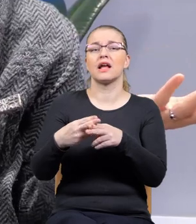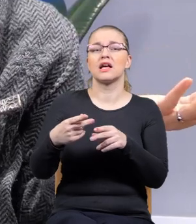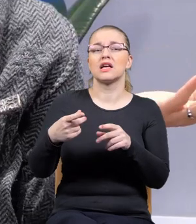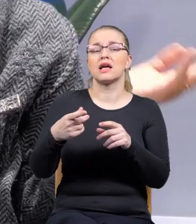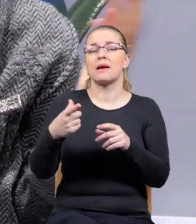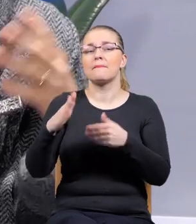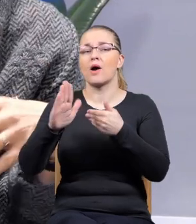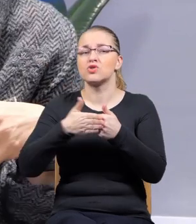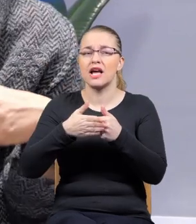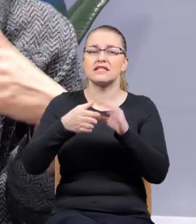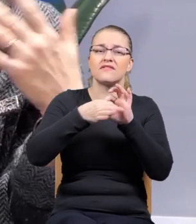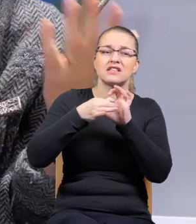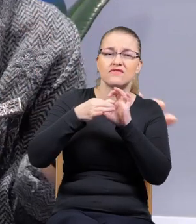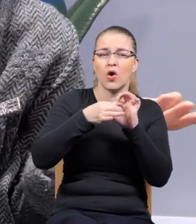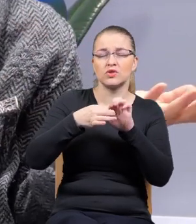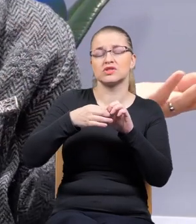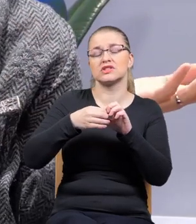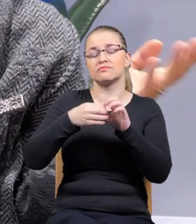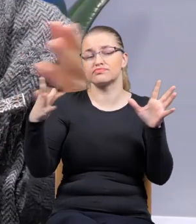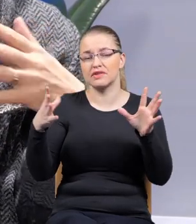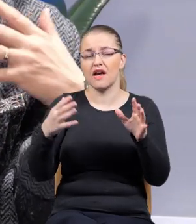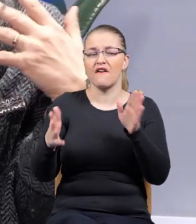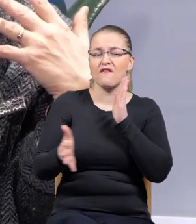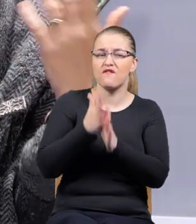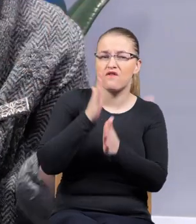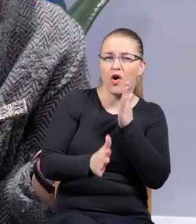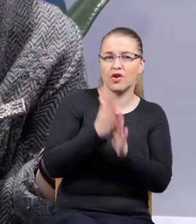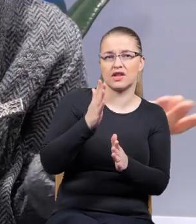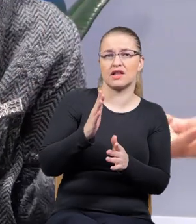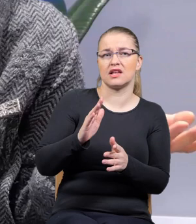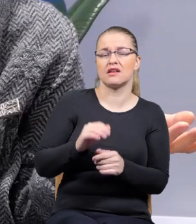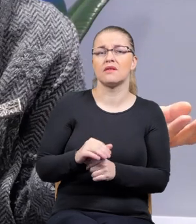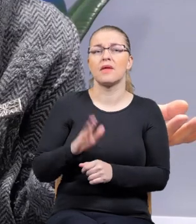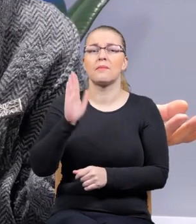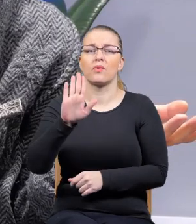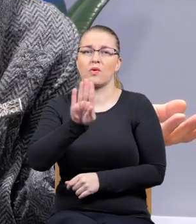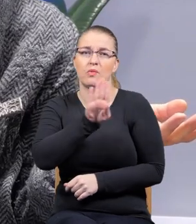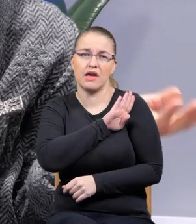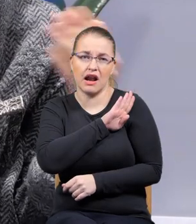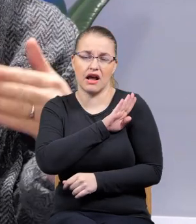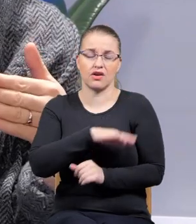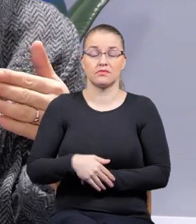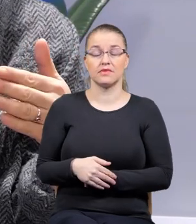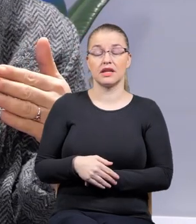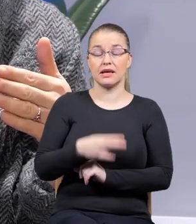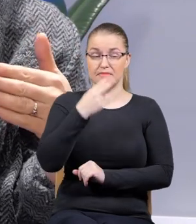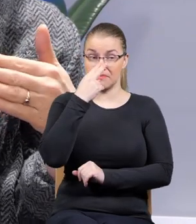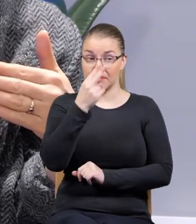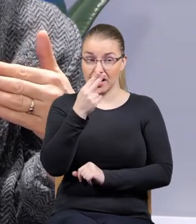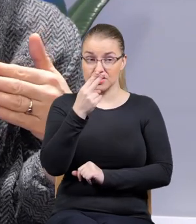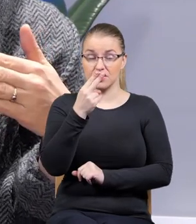rozpadają, wybuchają wojny, palą się, w końcu umierają i że spojrzenie